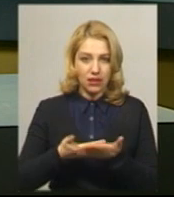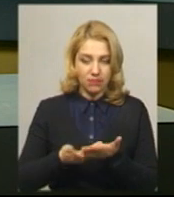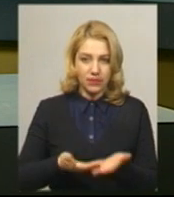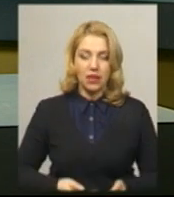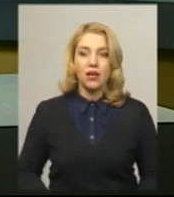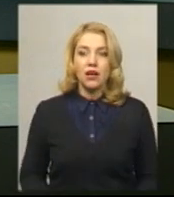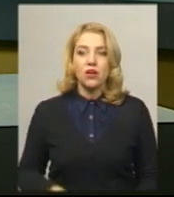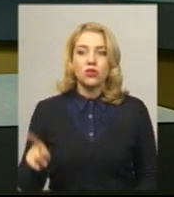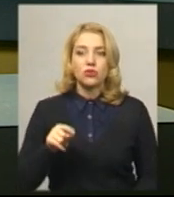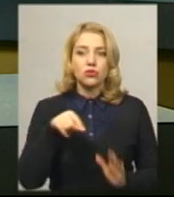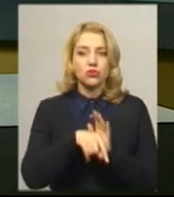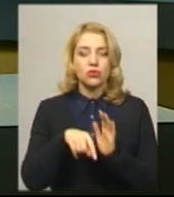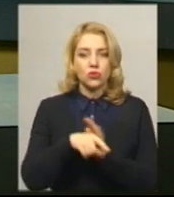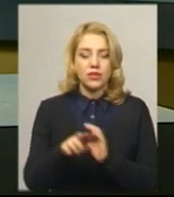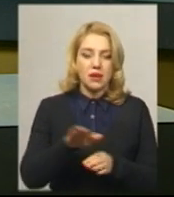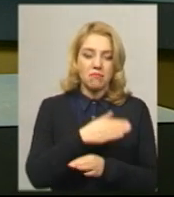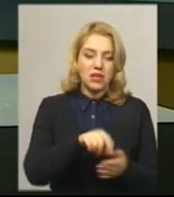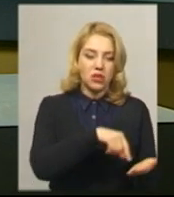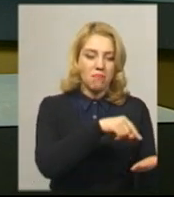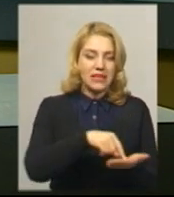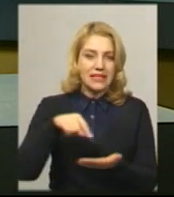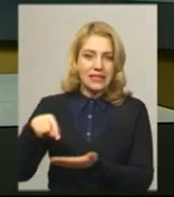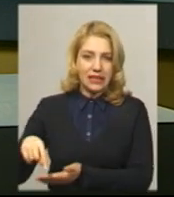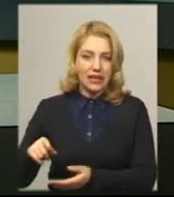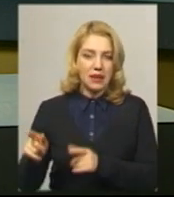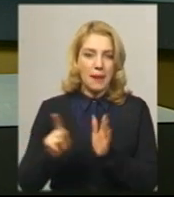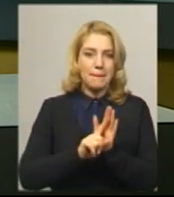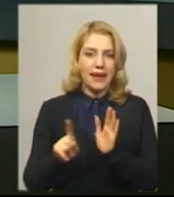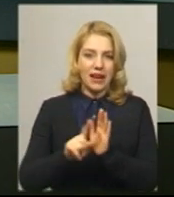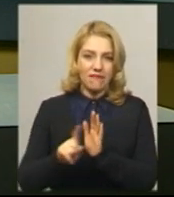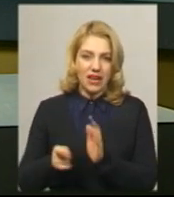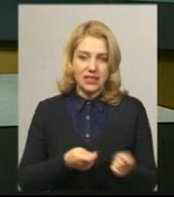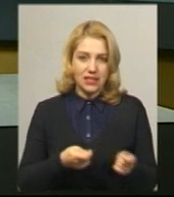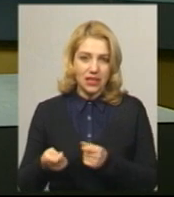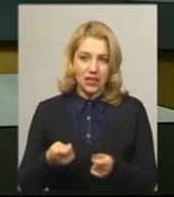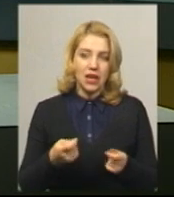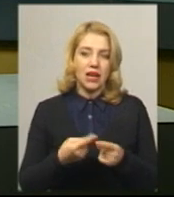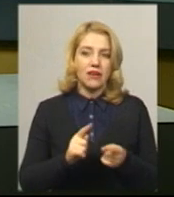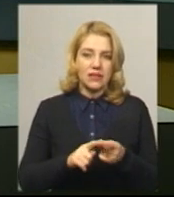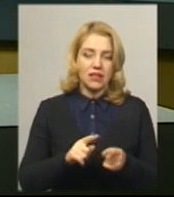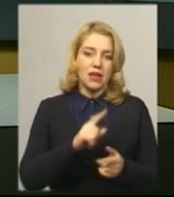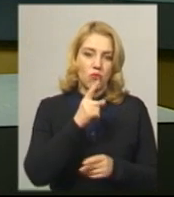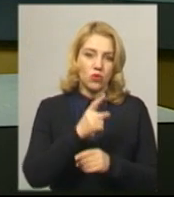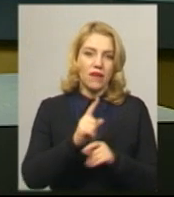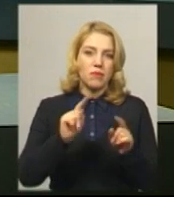Стосовно міжміських перевезень, то ця заборона, додає заступниця голови ОДА, вимагає деяких винятків.